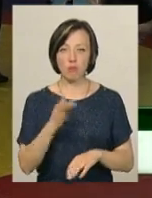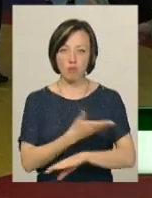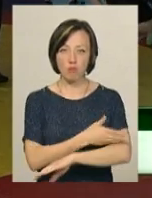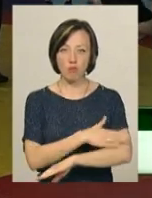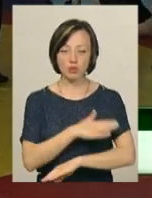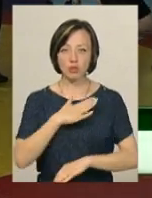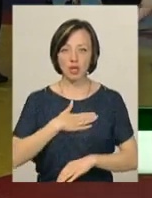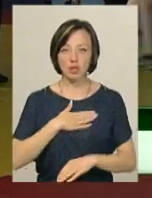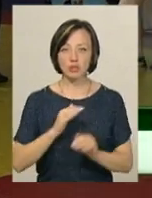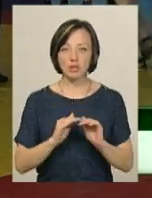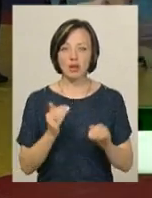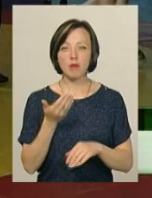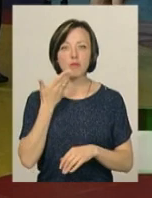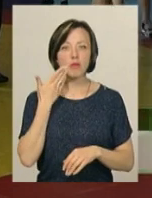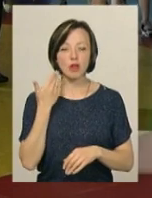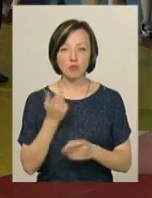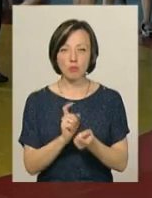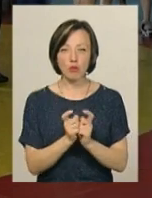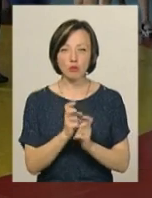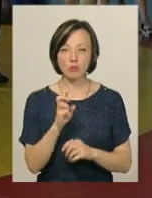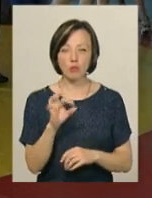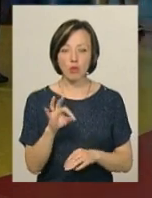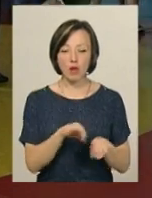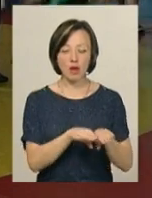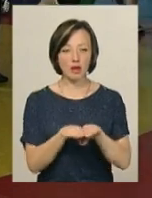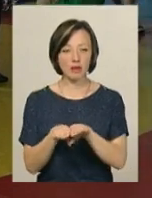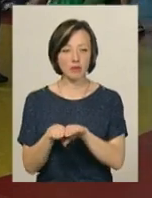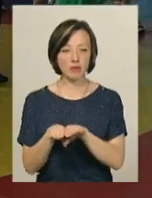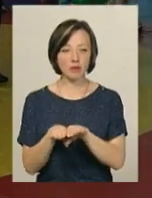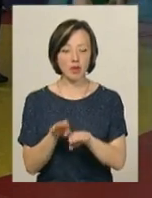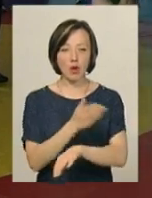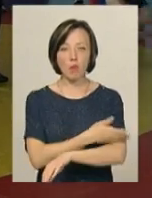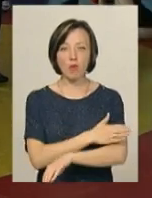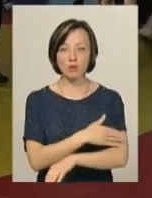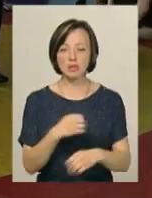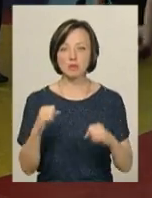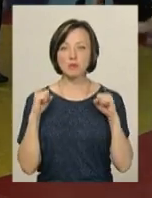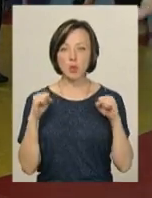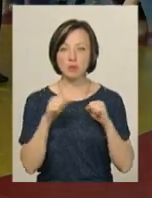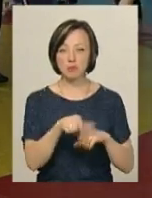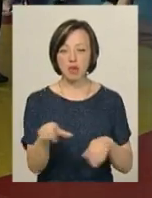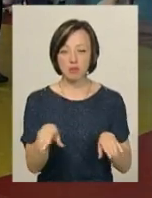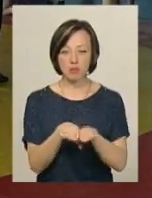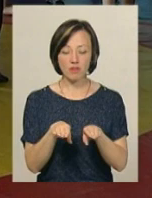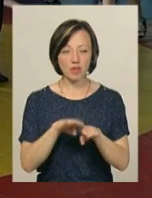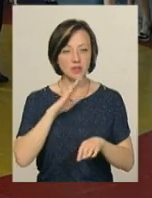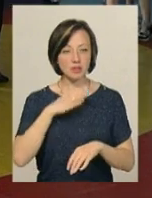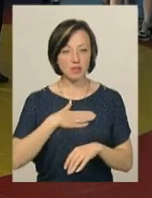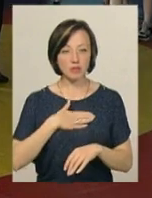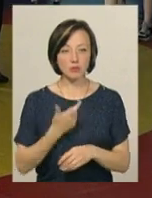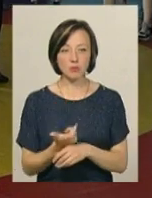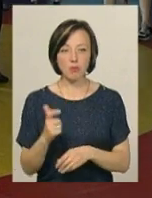набагато легше боротися, бо рівень польських спортсменів по рівнянню з нашими